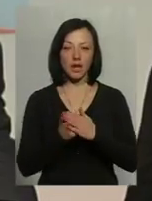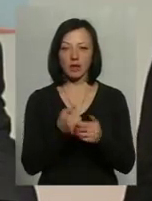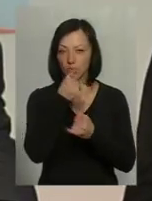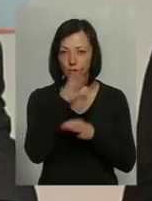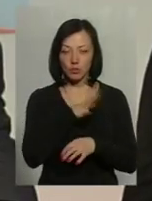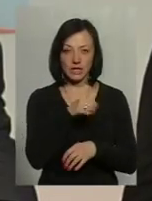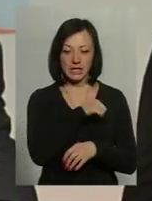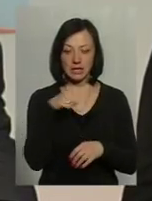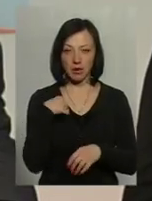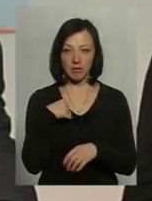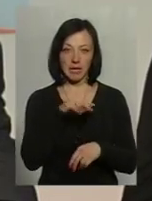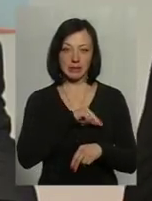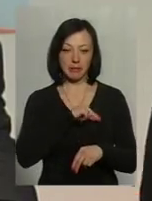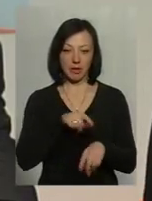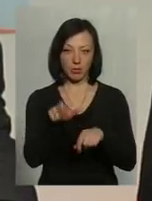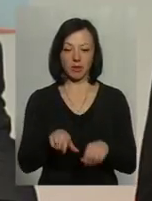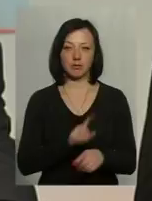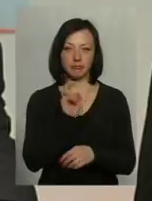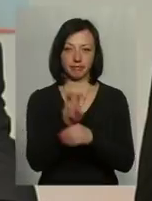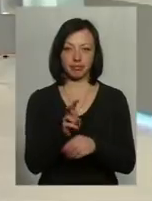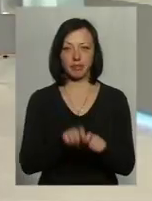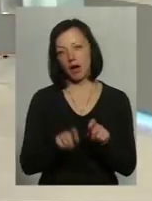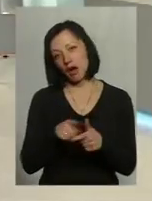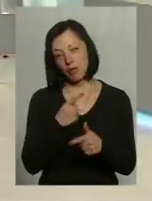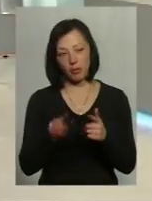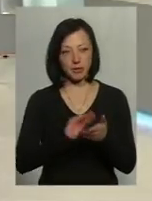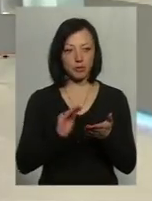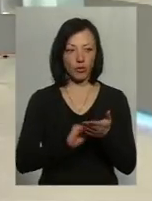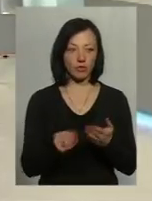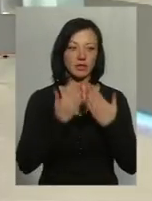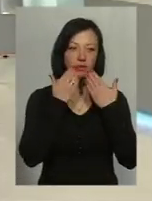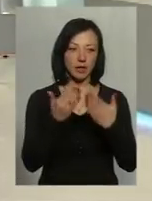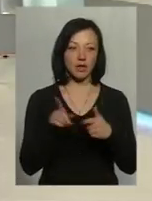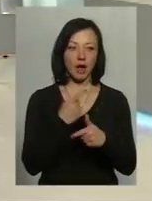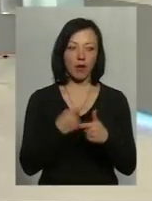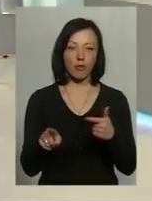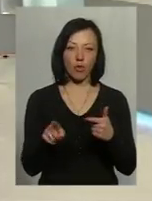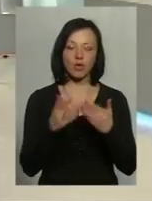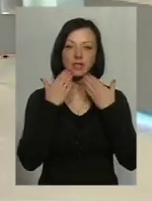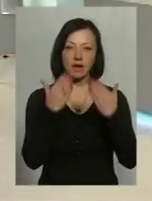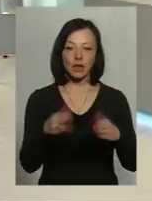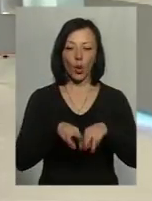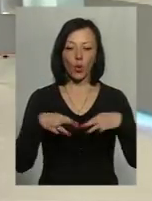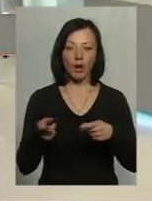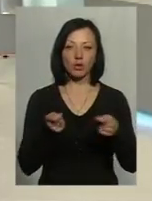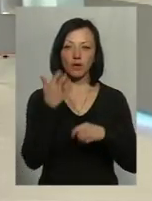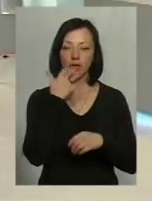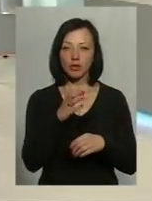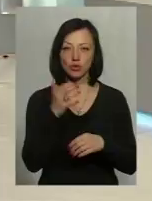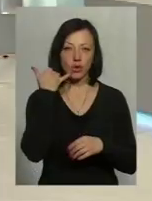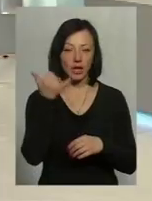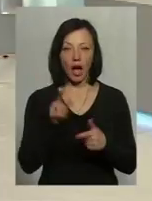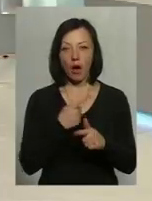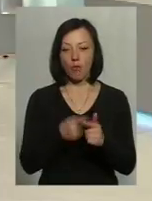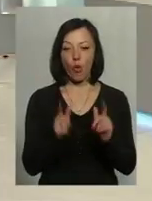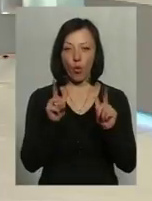самовільно інспектор праці піти на перевірку. Це має бути або письмове звернення, або звернення на урядову гарячу лінію, або по угоді про співпраці якраз